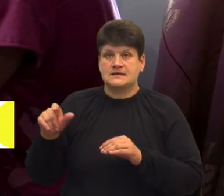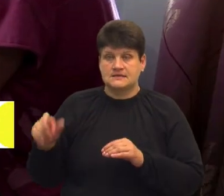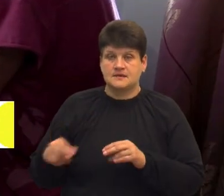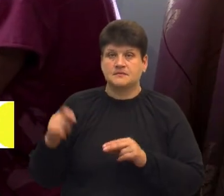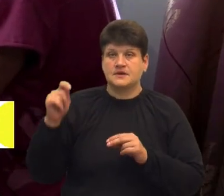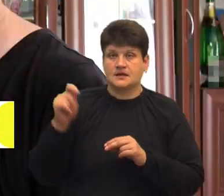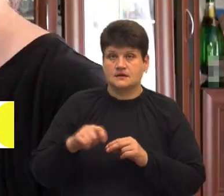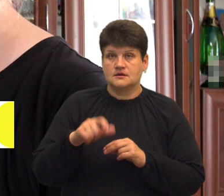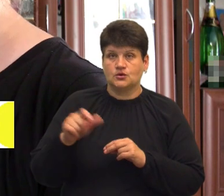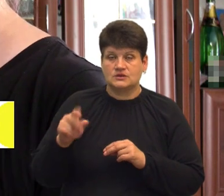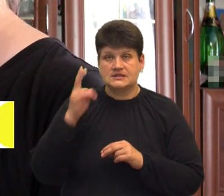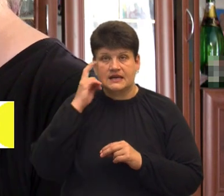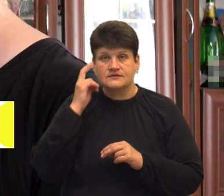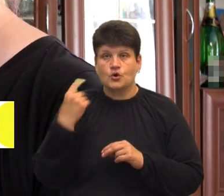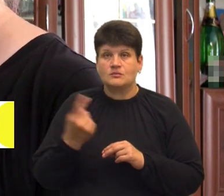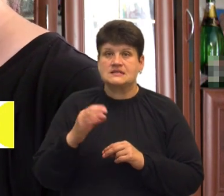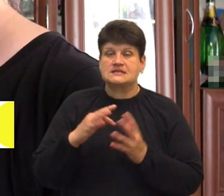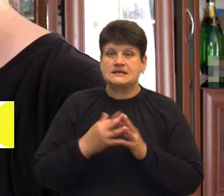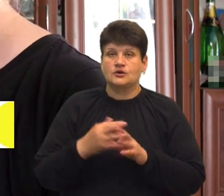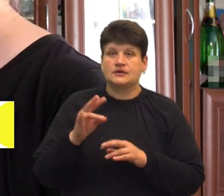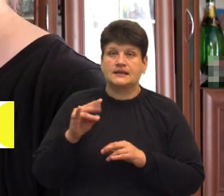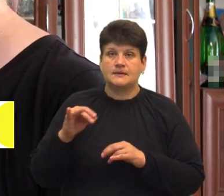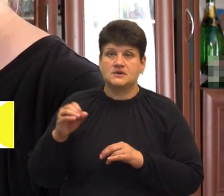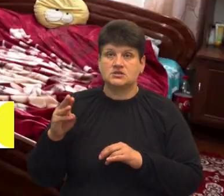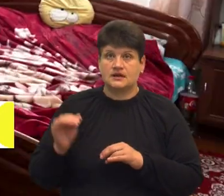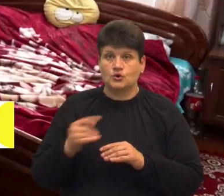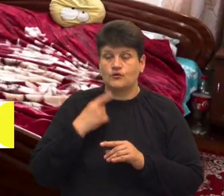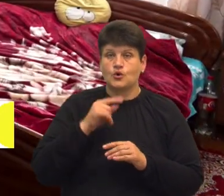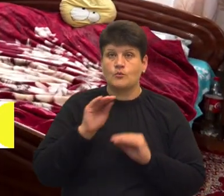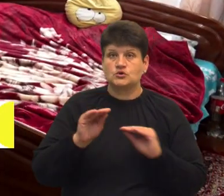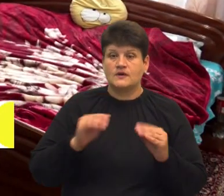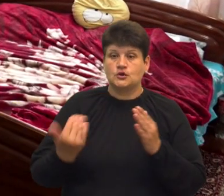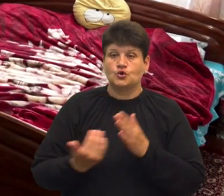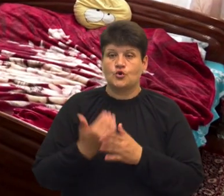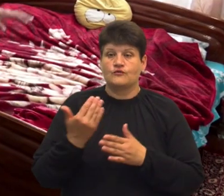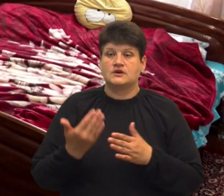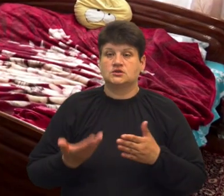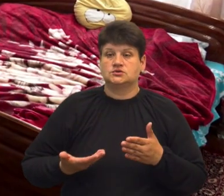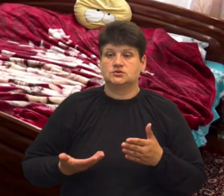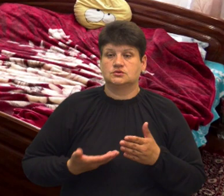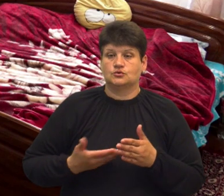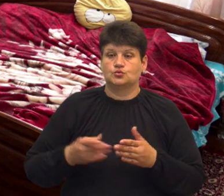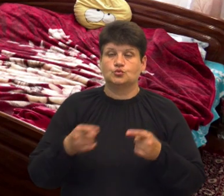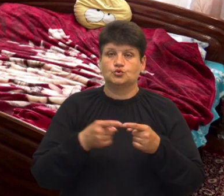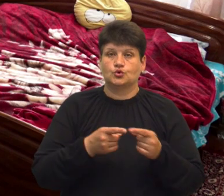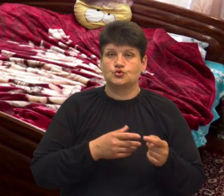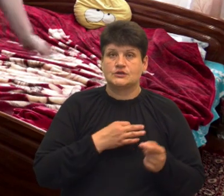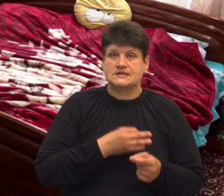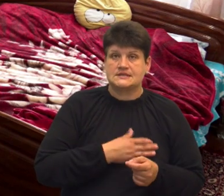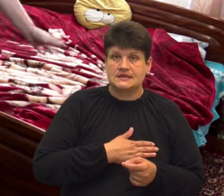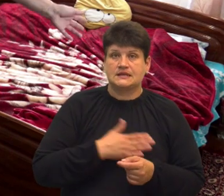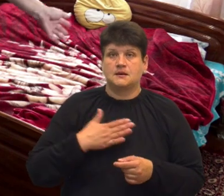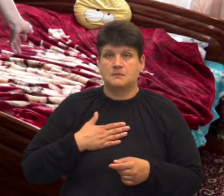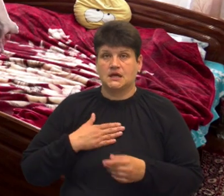Київської області. Жінка розповідає, як облаштували нове житло. Тут куточок сина, тут ми, тут доця.